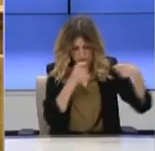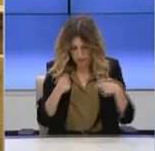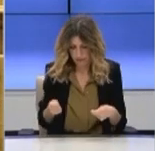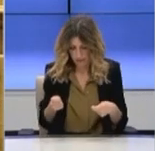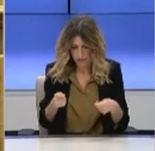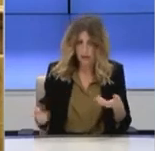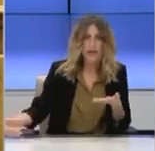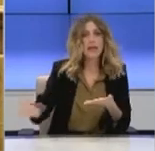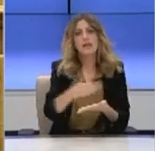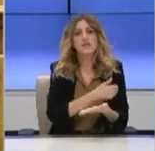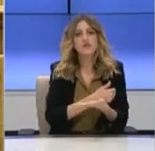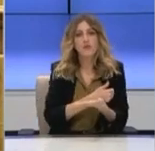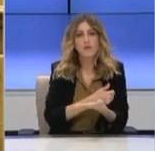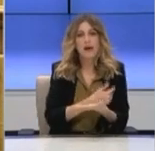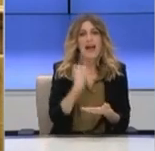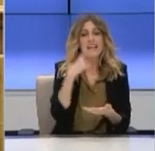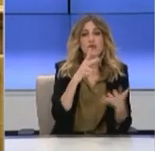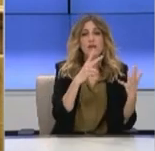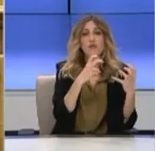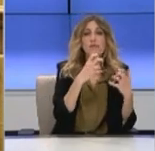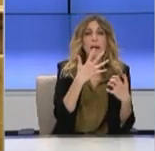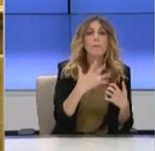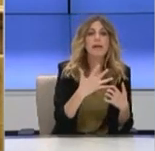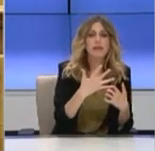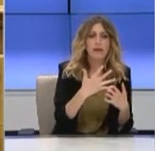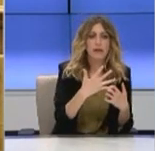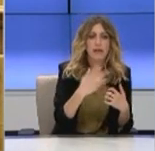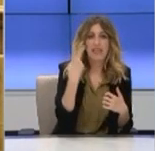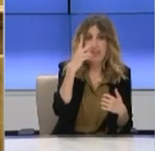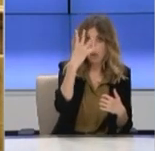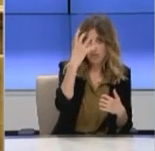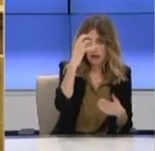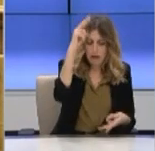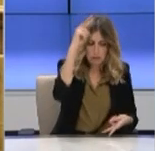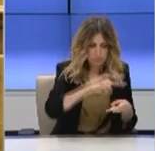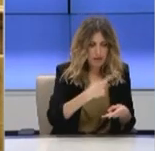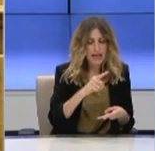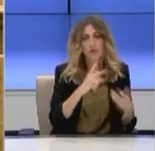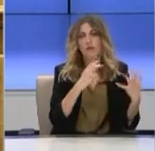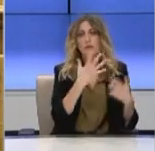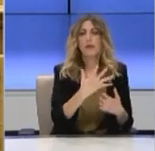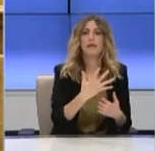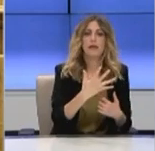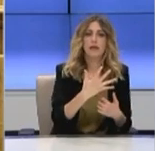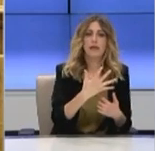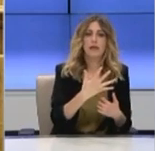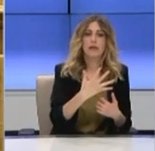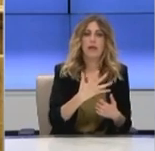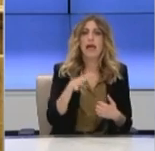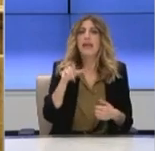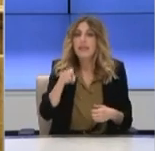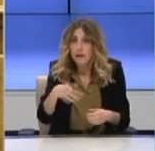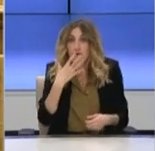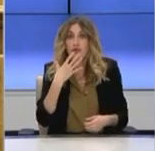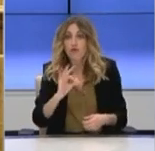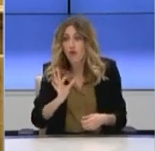ένα εισόδημα που είχε πάει από τα 240 στα 175. Τα 240 στα 175. Έτσι. Γι' αυτό μπήκαμε εμείς στην Βουλή.